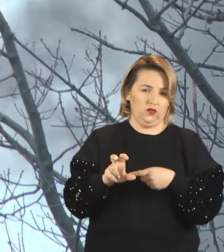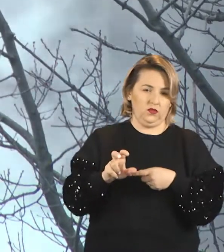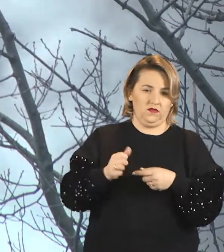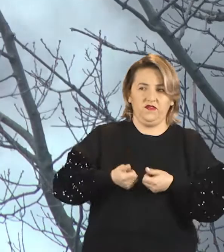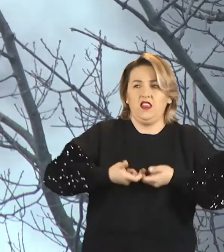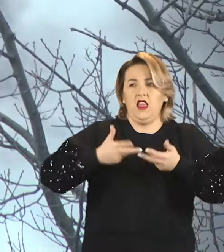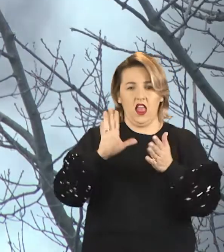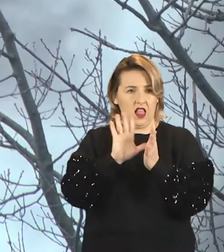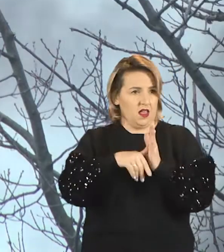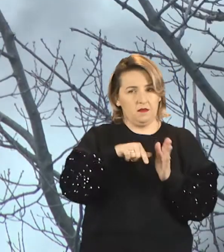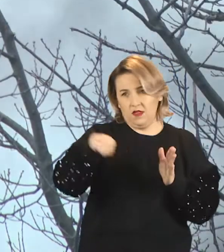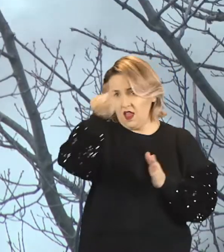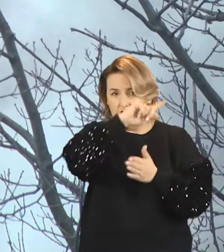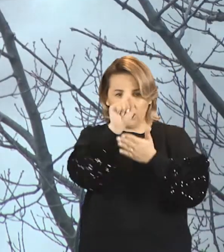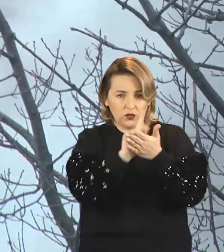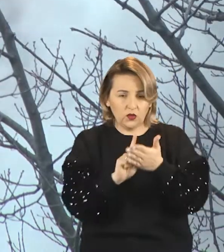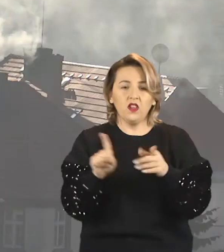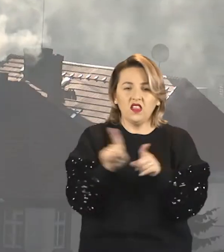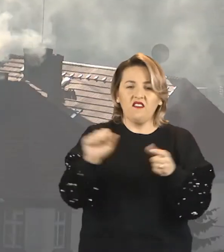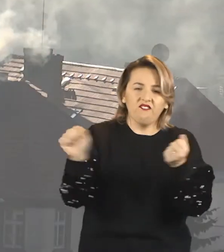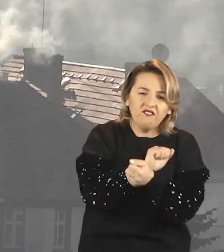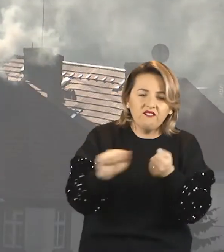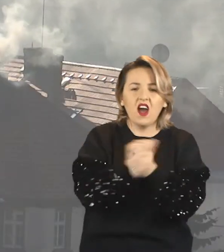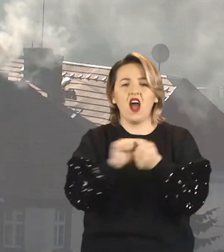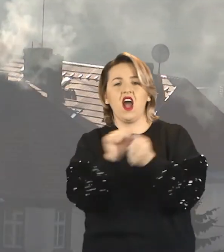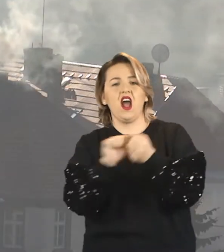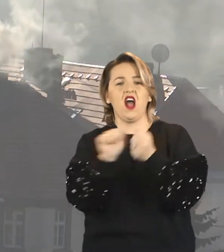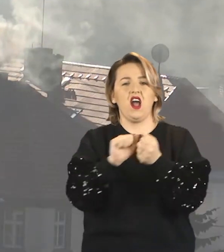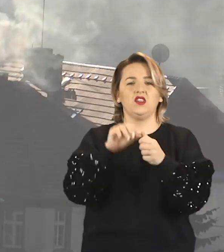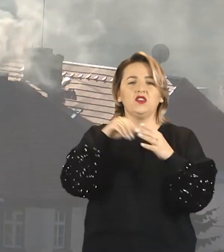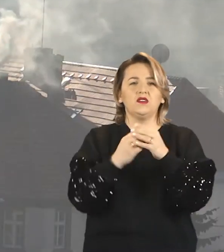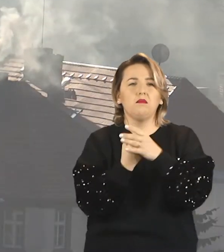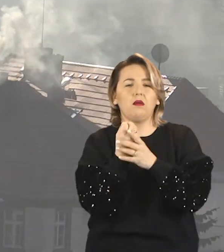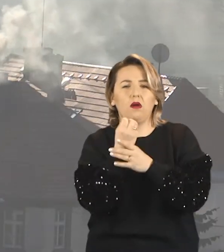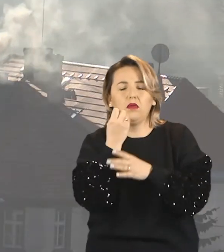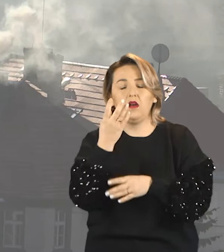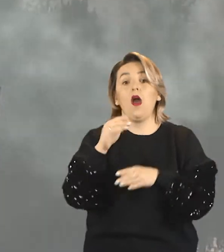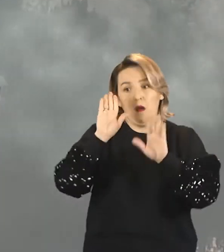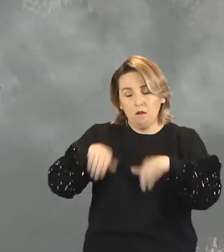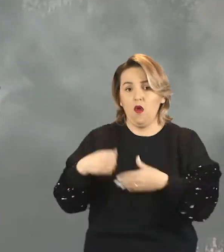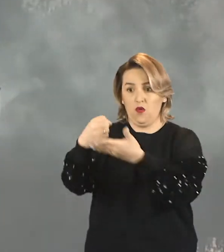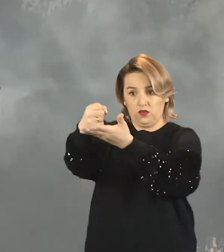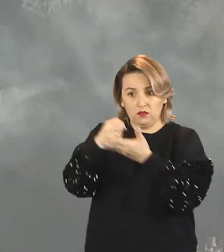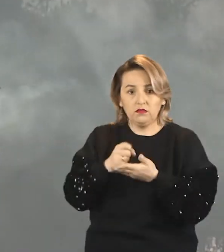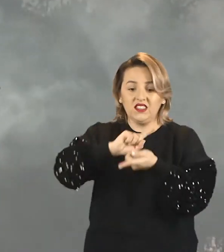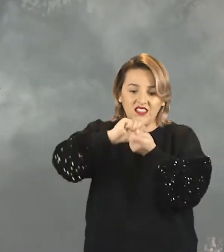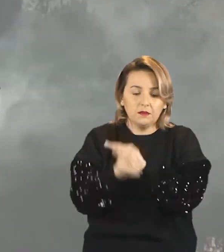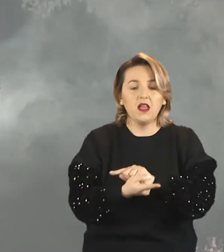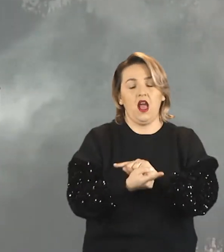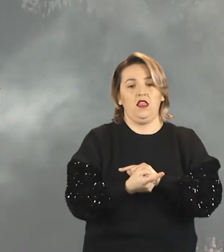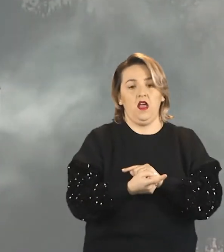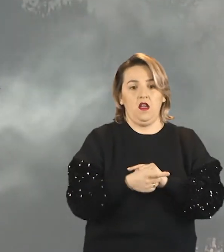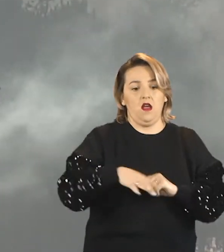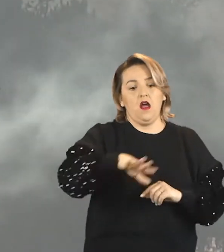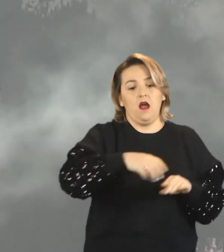Racibórz, jak wiele miast w województwie śląskim, na różne sposoby próbuje walczyć z niską emisją. Mieszkańcy mają możliwość pozyskania środków